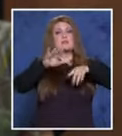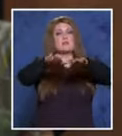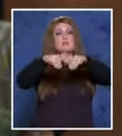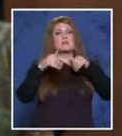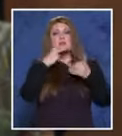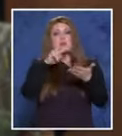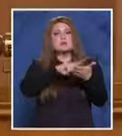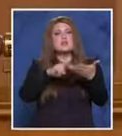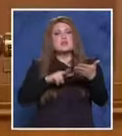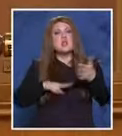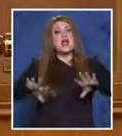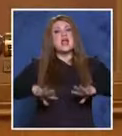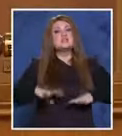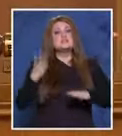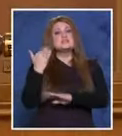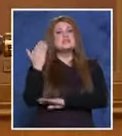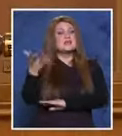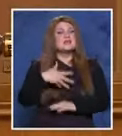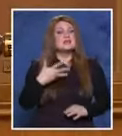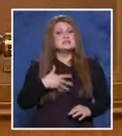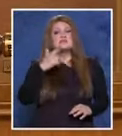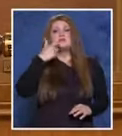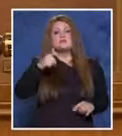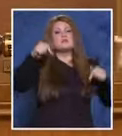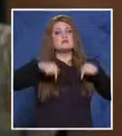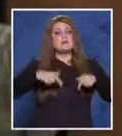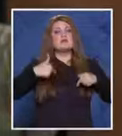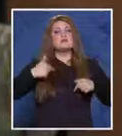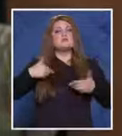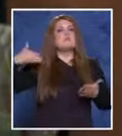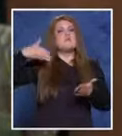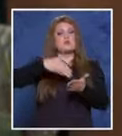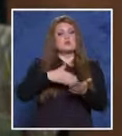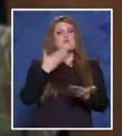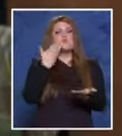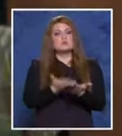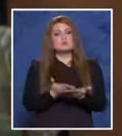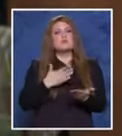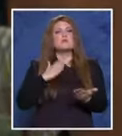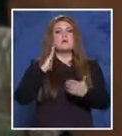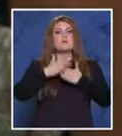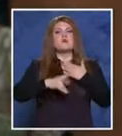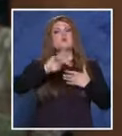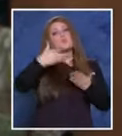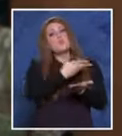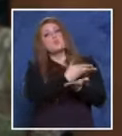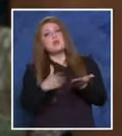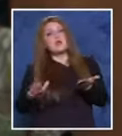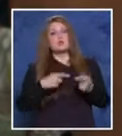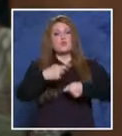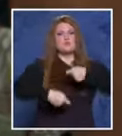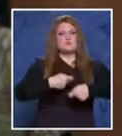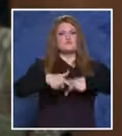разглеждане граждански иск днешното заседание и затова се противопоставим. Пострадали има право в друго отделно производство да